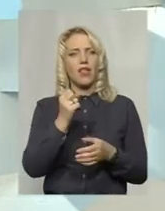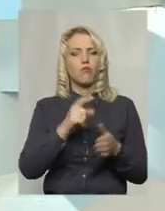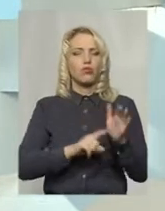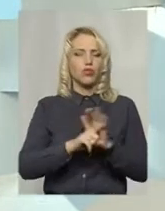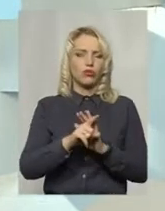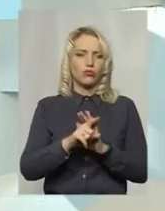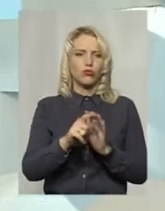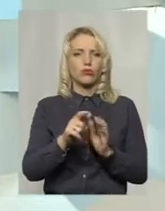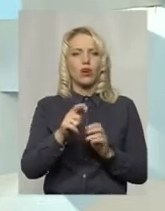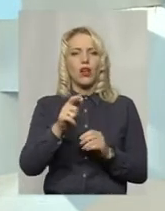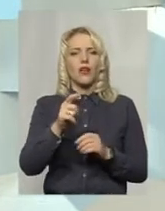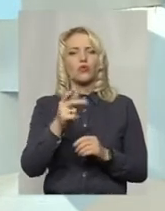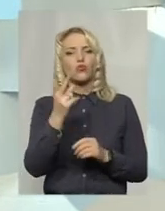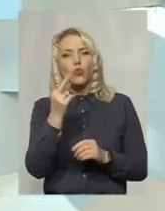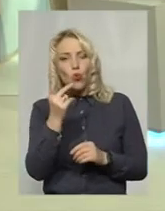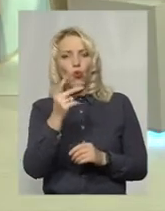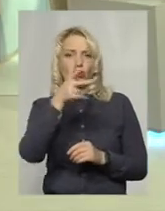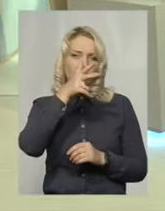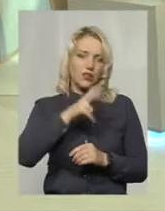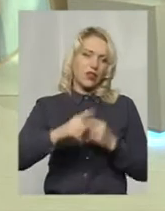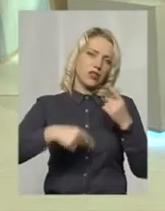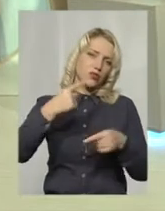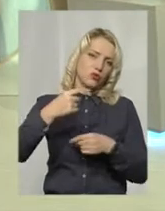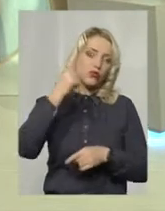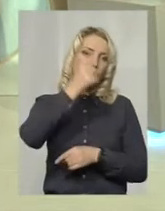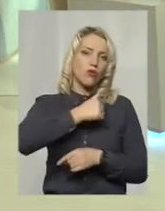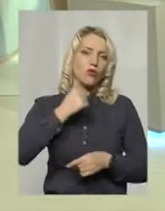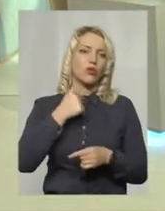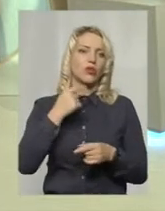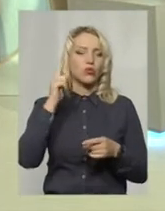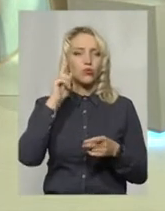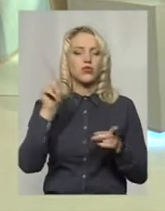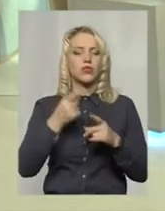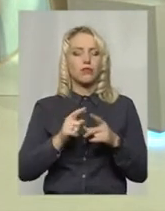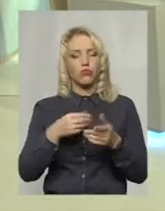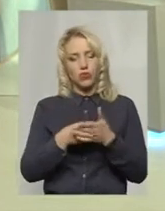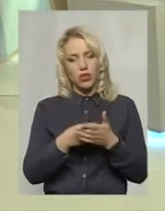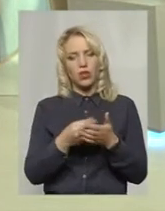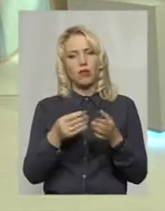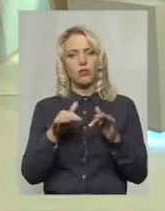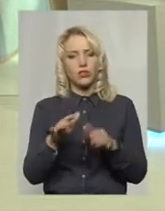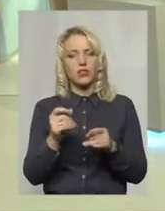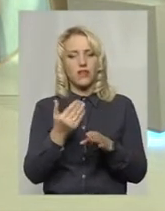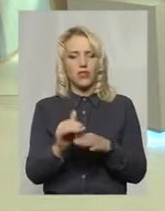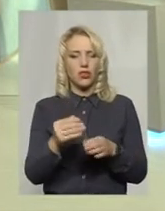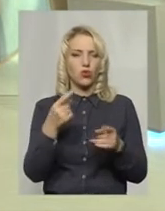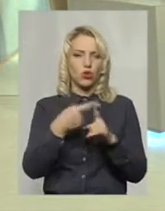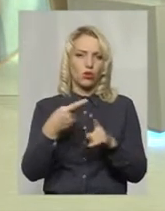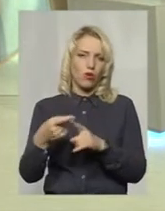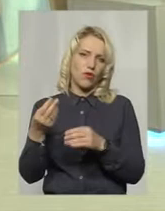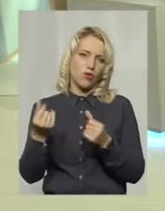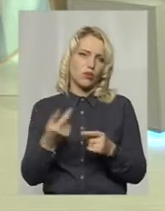другого кварталу наступного року. Ну, будемо сподіватися, що так, бо це ж все ж таки бюджетні процеси, і виділені додатково коштів – це завжди